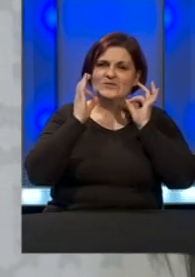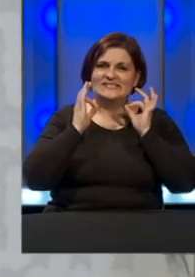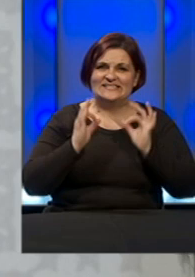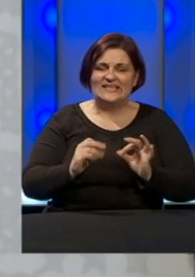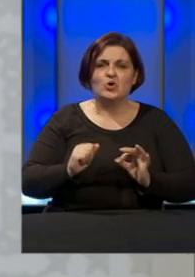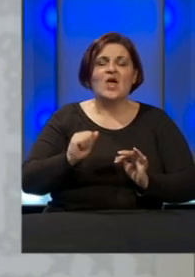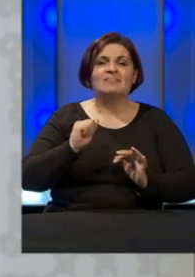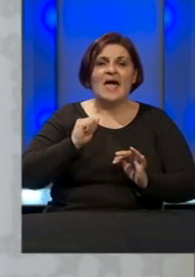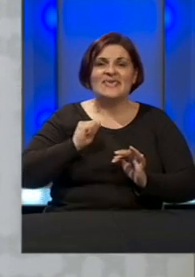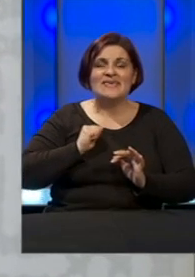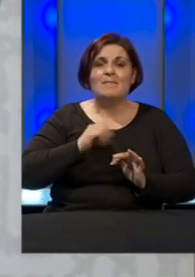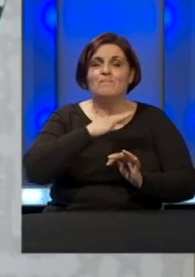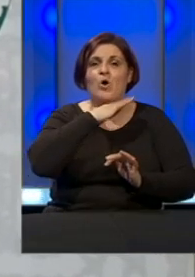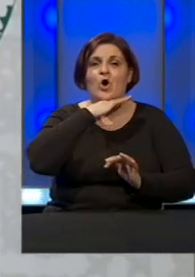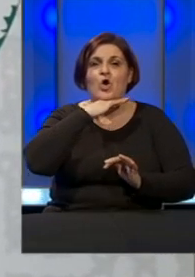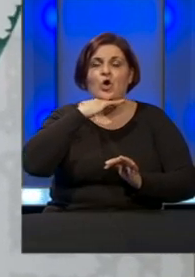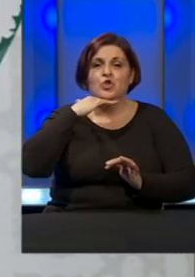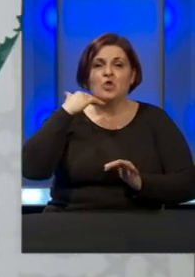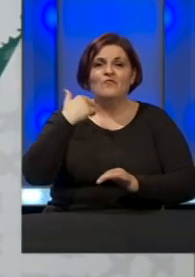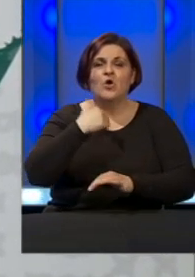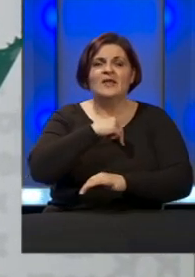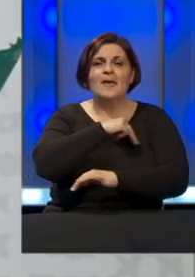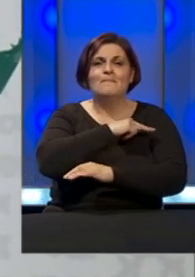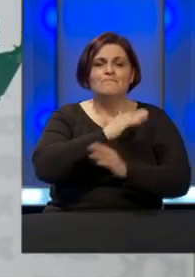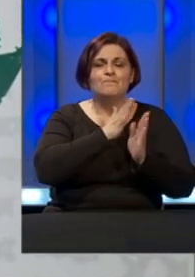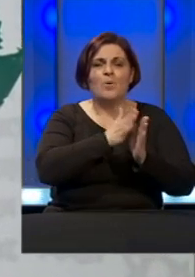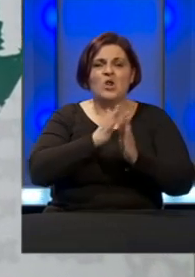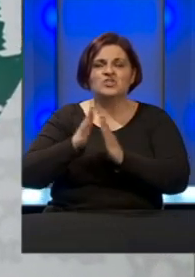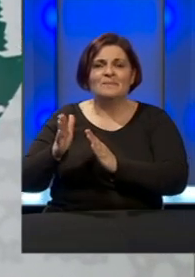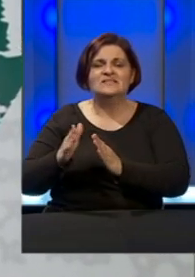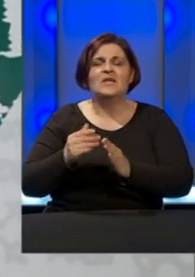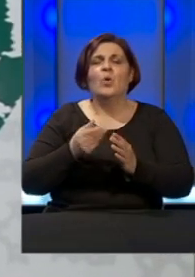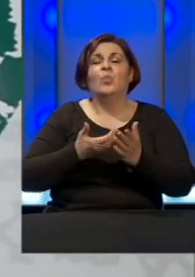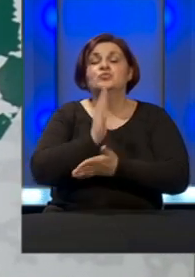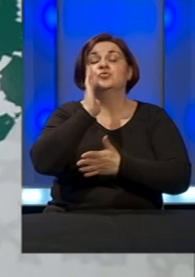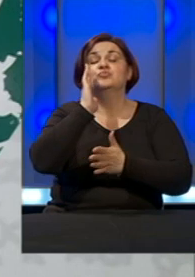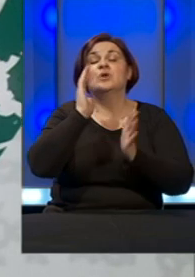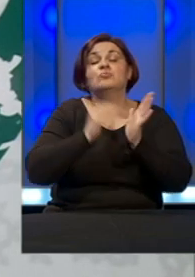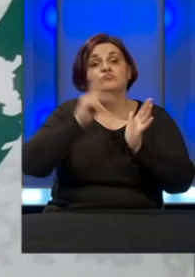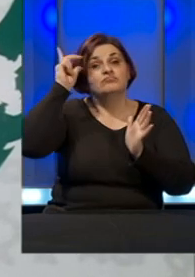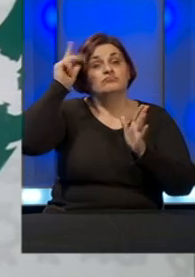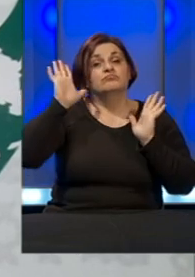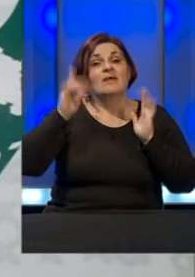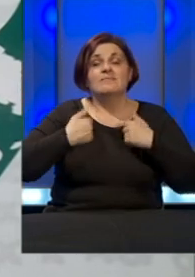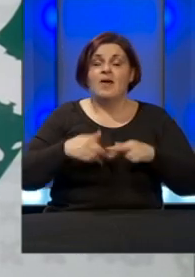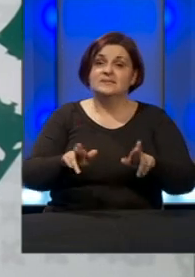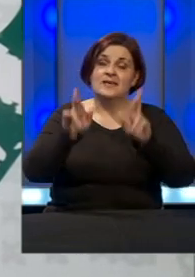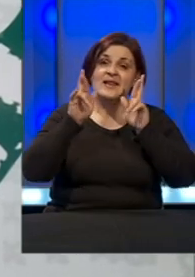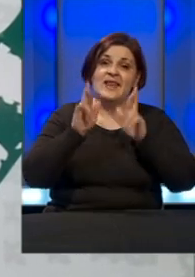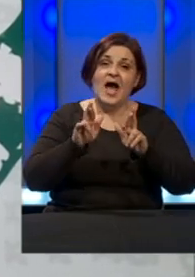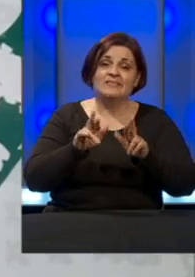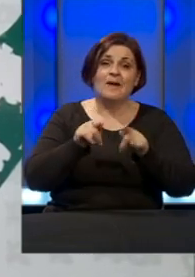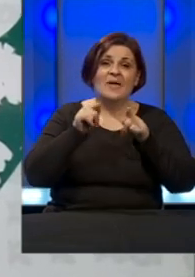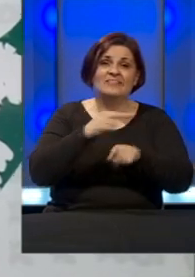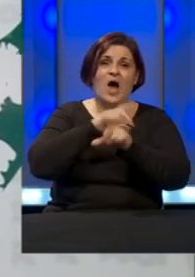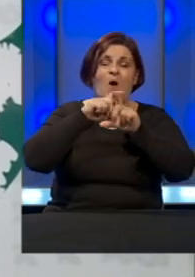da imamo dovoljne bolničke kapacitete u slučaju potrebe. Ja se nadam da ova